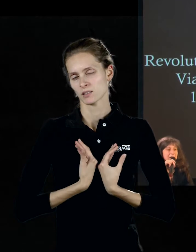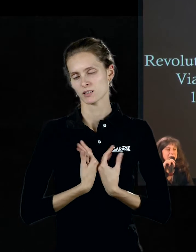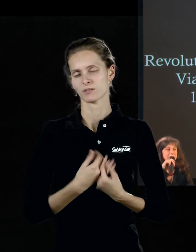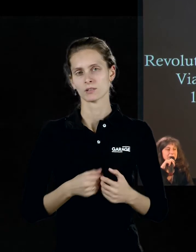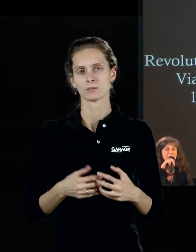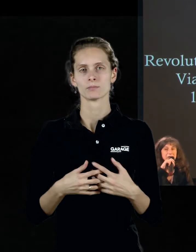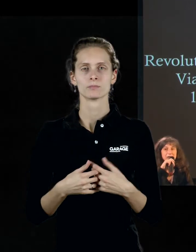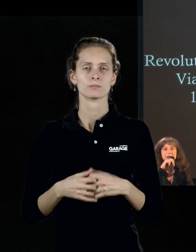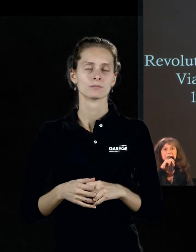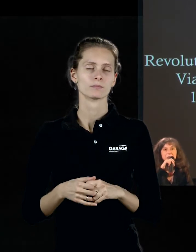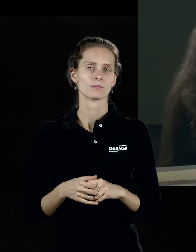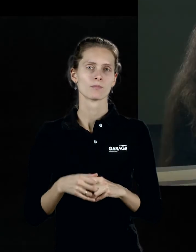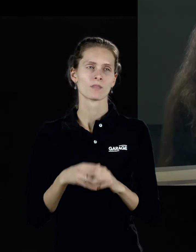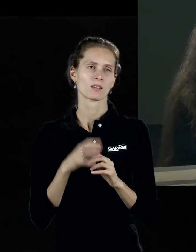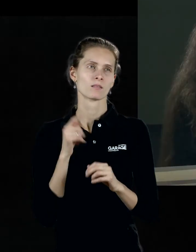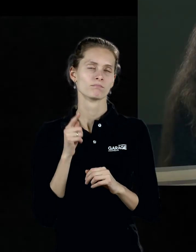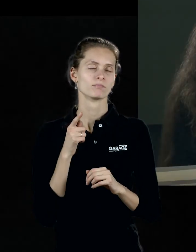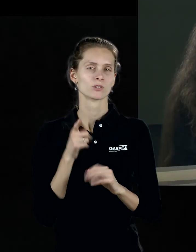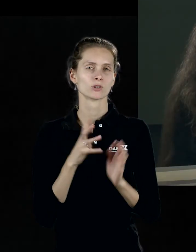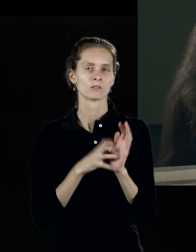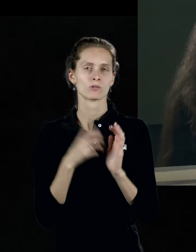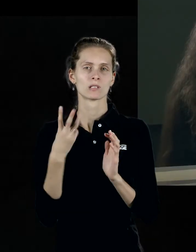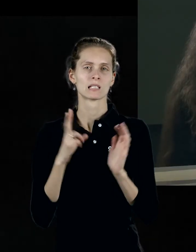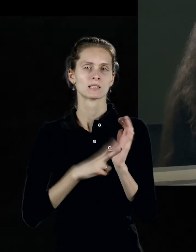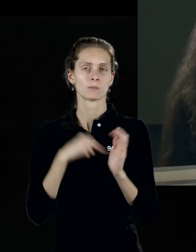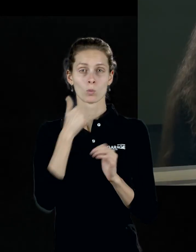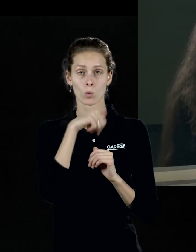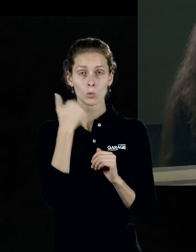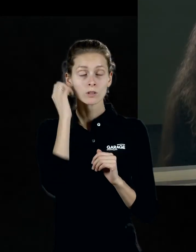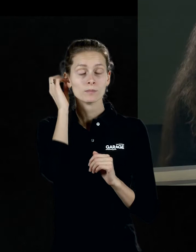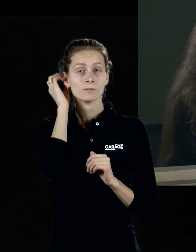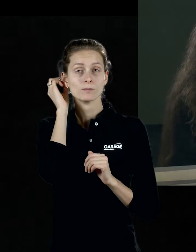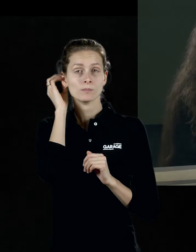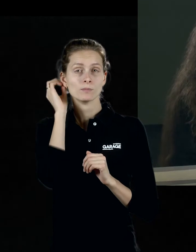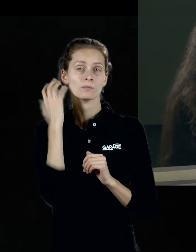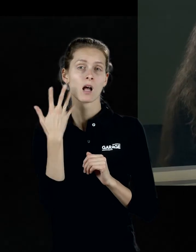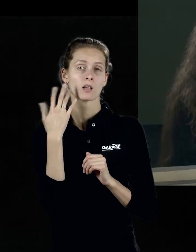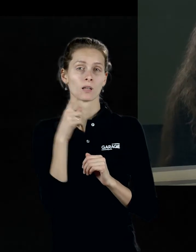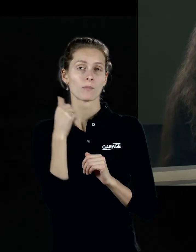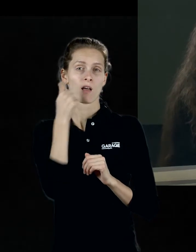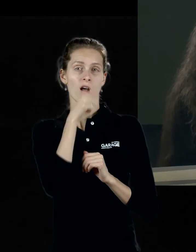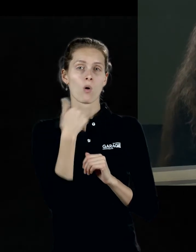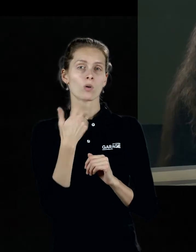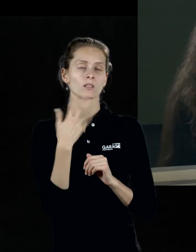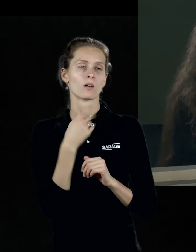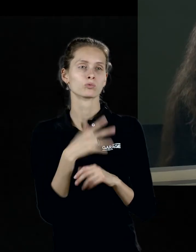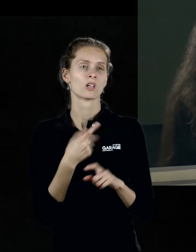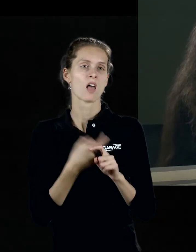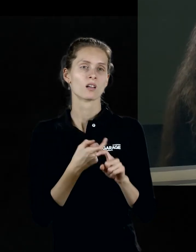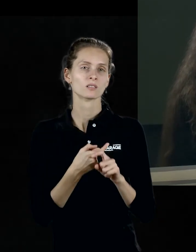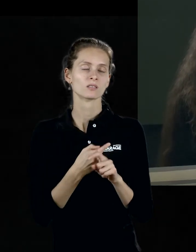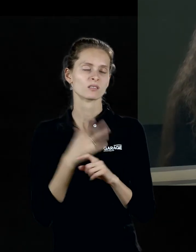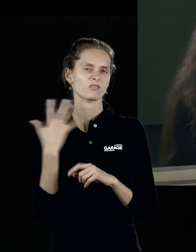Это 1937 год, год, в котором уже давно нацисты были у власти,